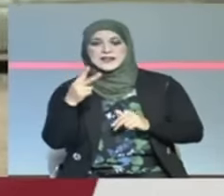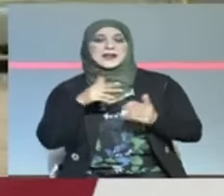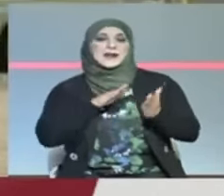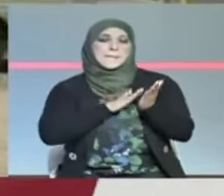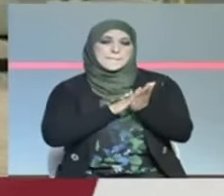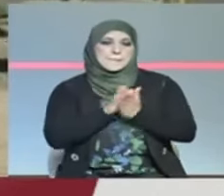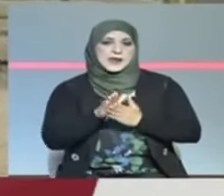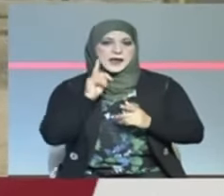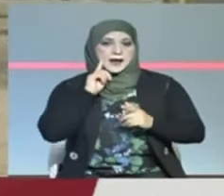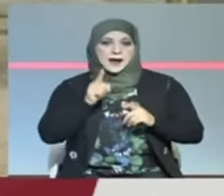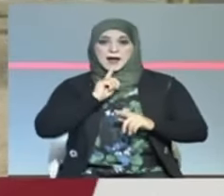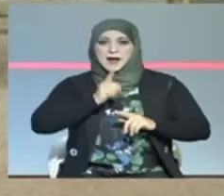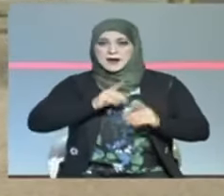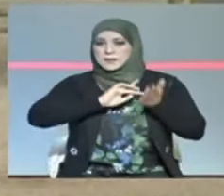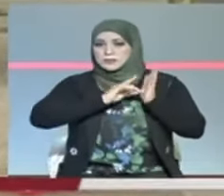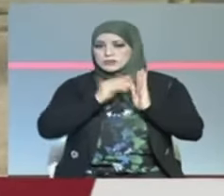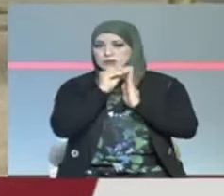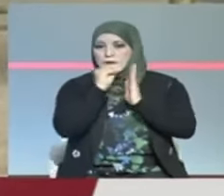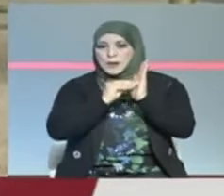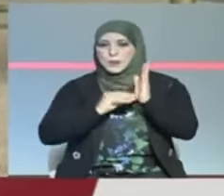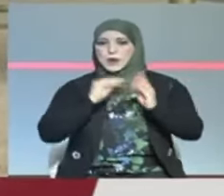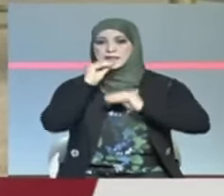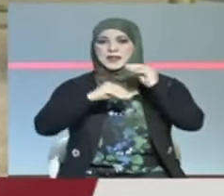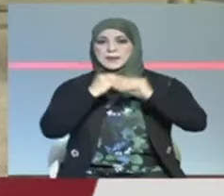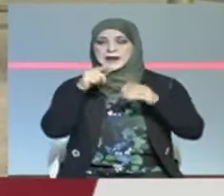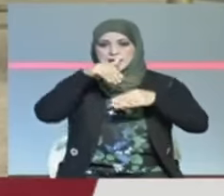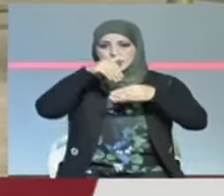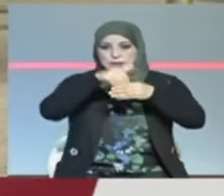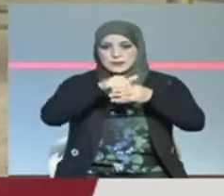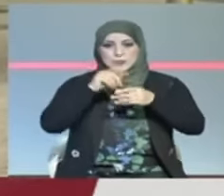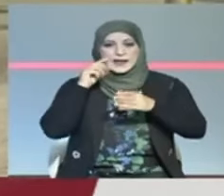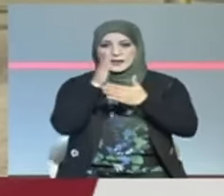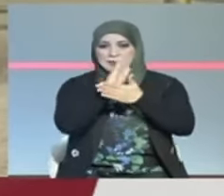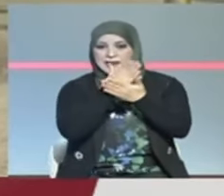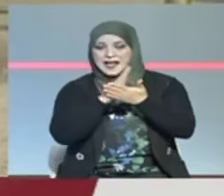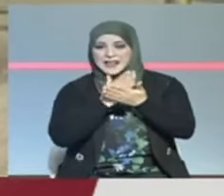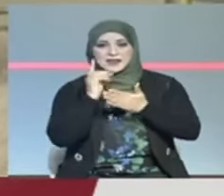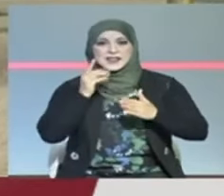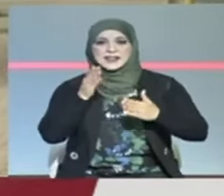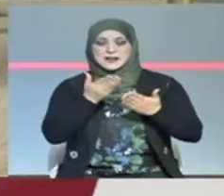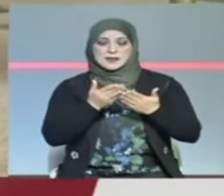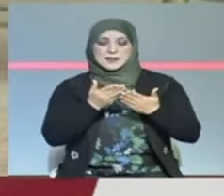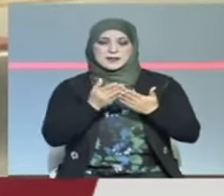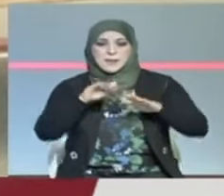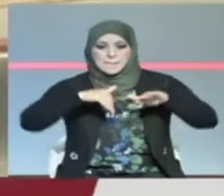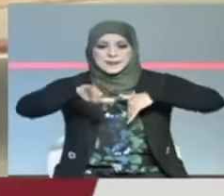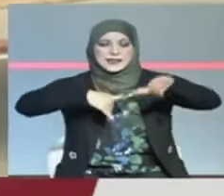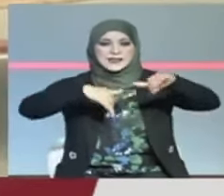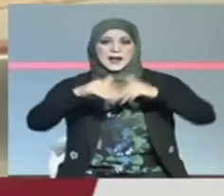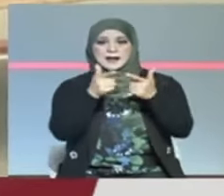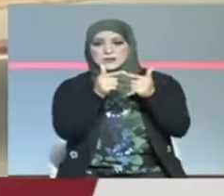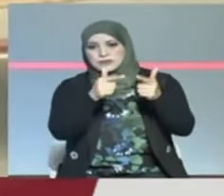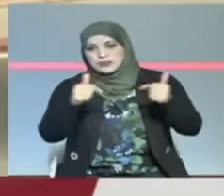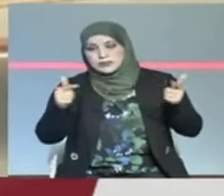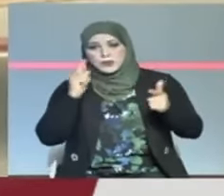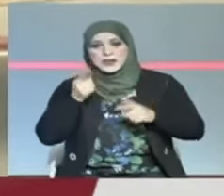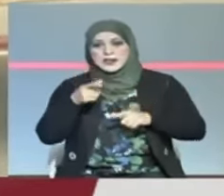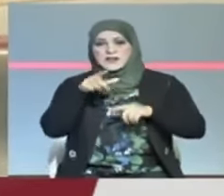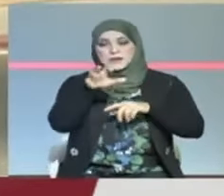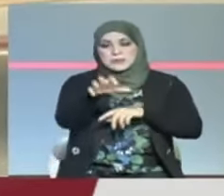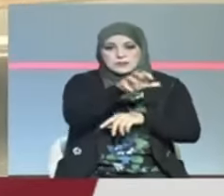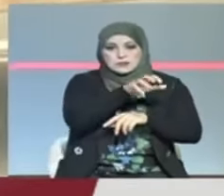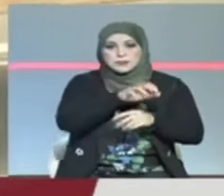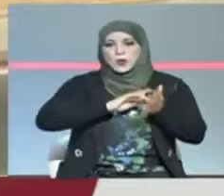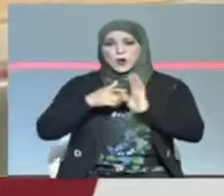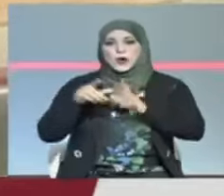القرارات التنموية الجديدة تضمنت أيضا دراسة وانجاز وتهيئة عدد من الطرقات الوطنية والجهوية